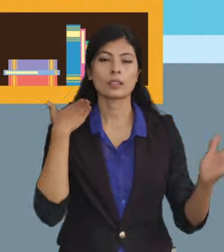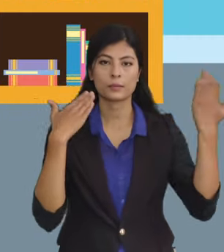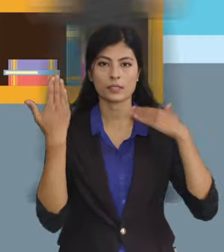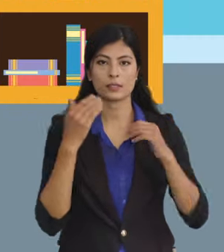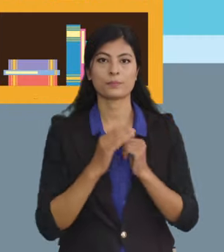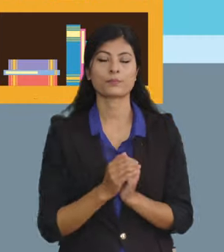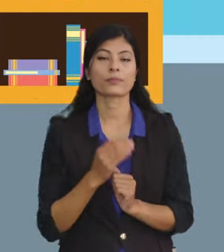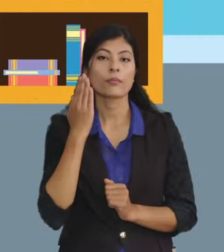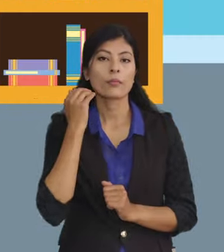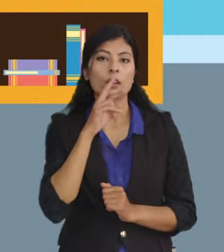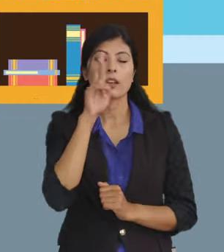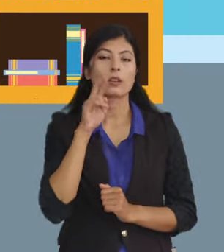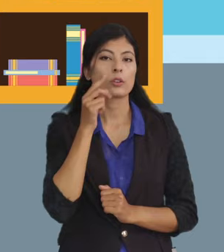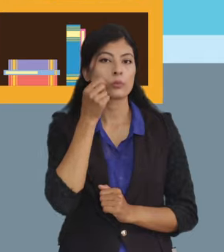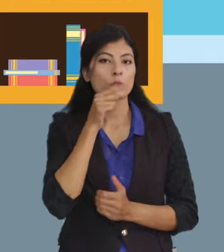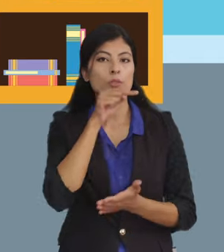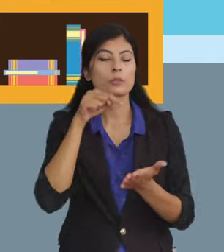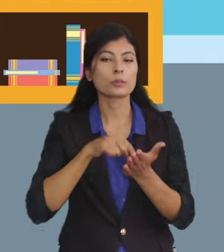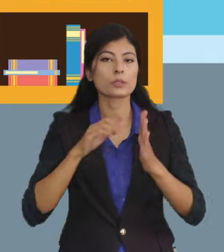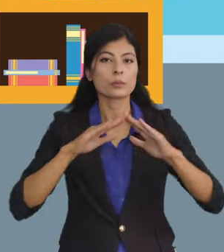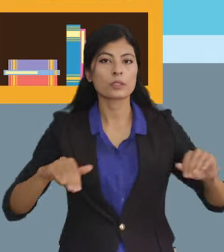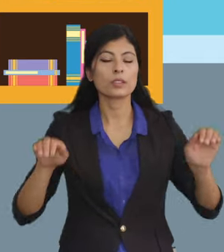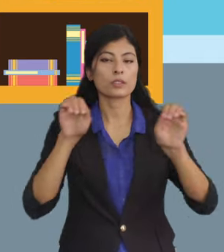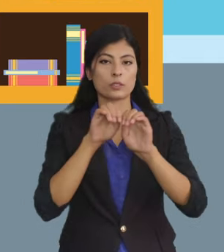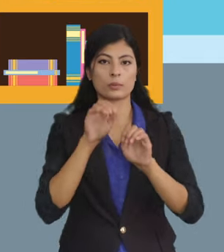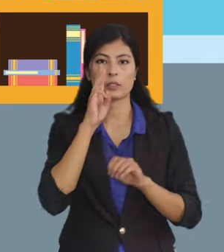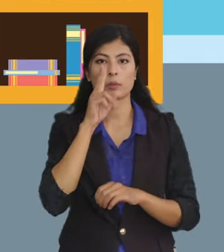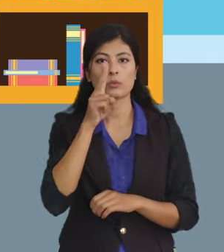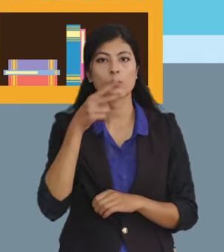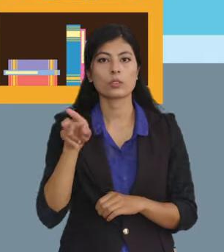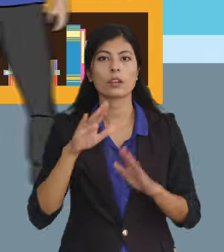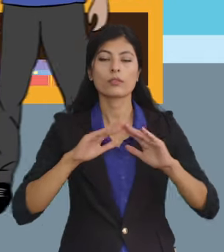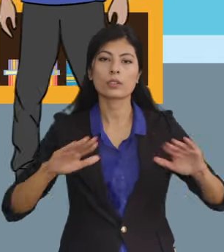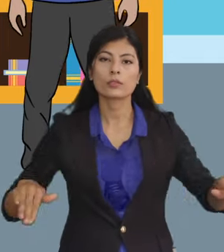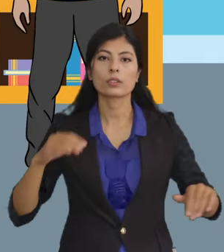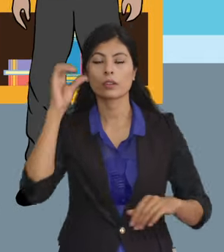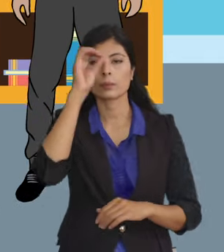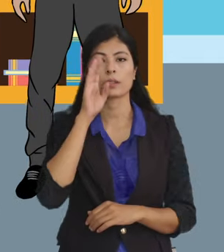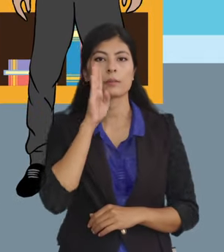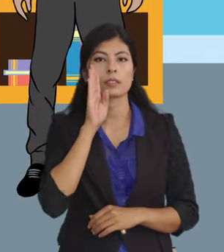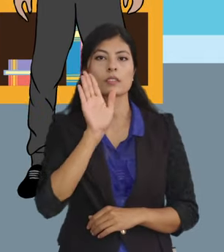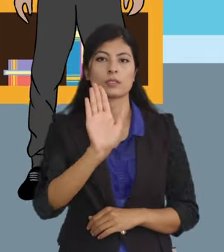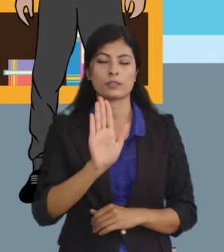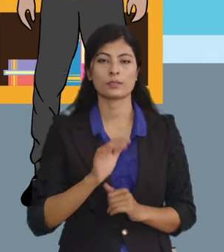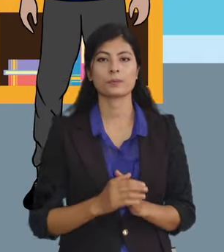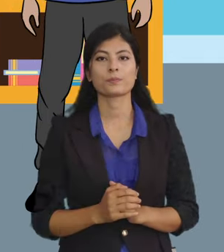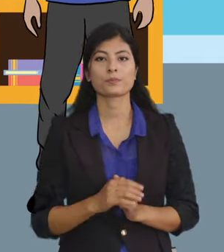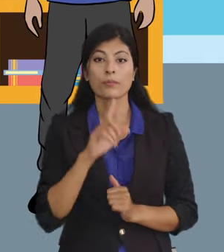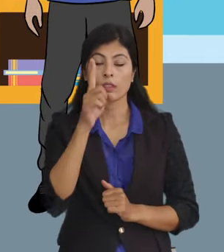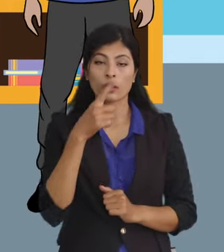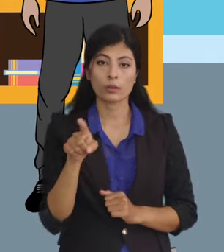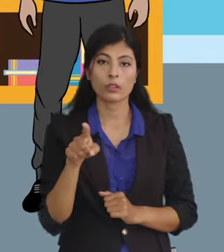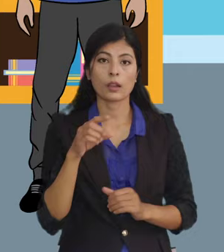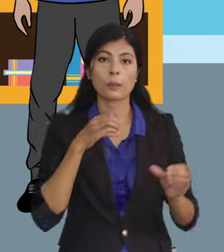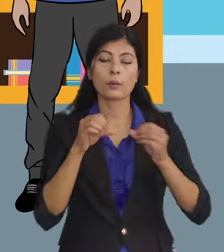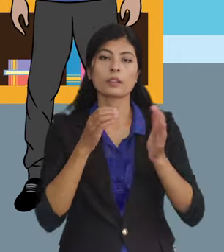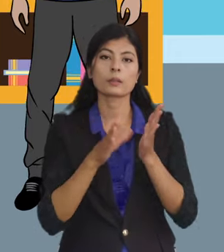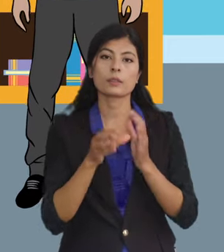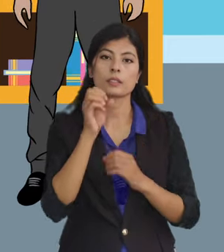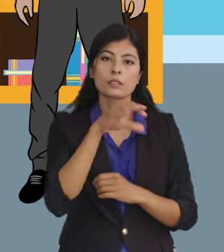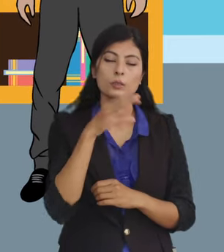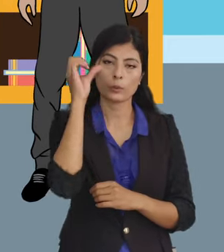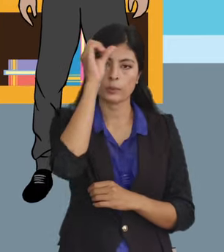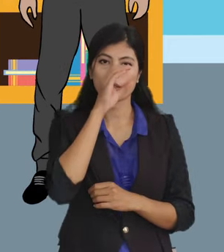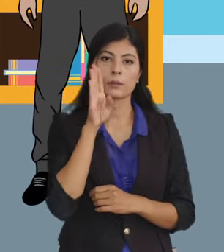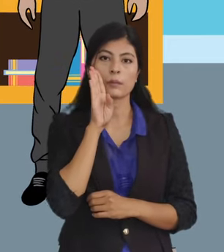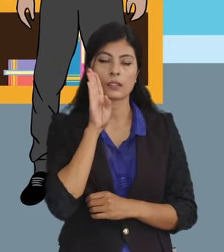महिला रपुरु स्पीच को भिन्नता संबंदमा दुई प्रकार का परिवासा हरू रहिकाज़। एउड़ा प्रकृतिले गरेको